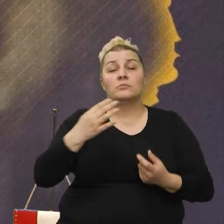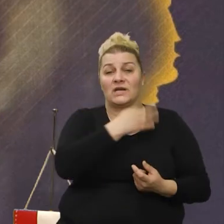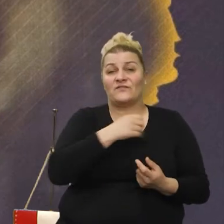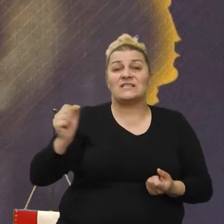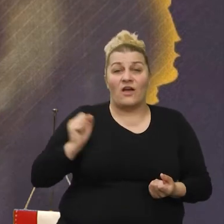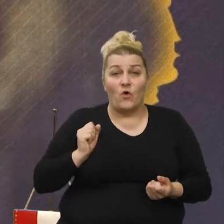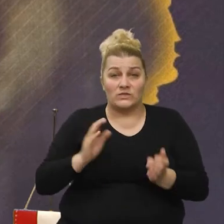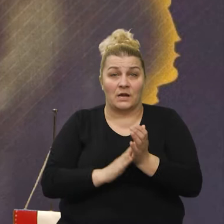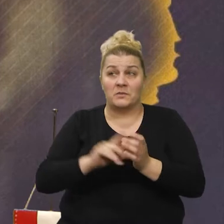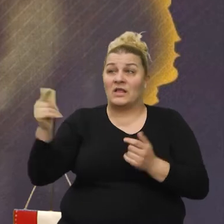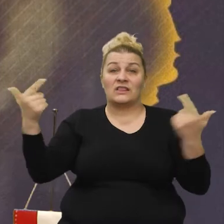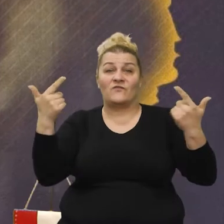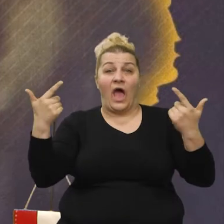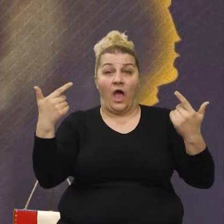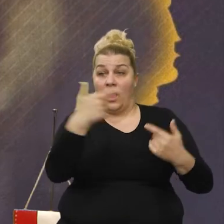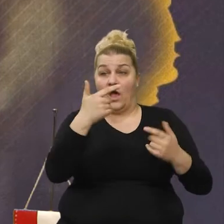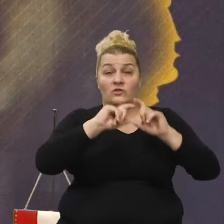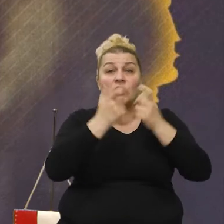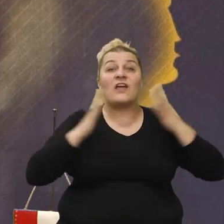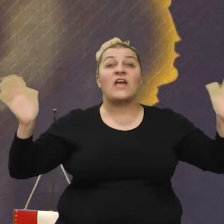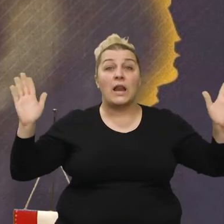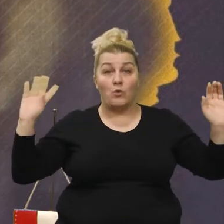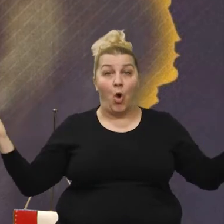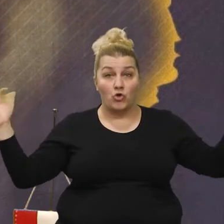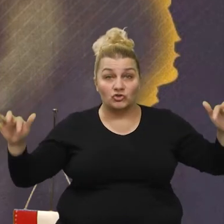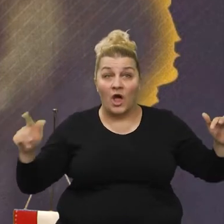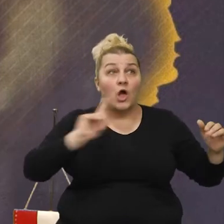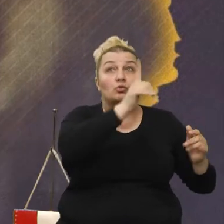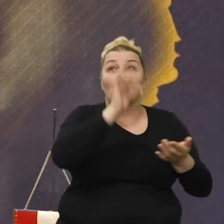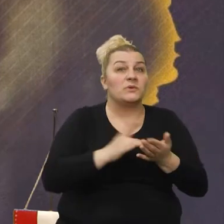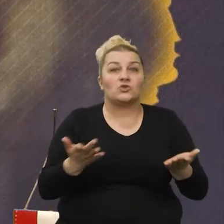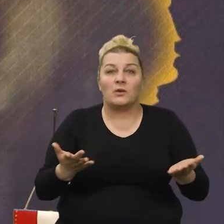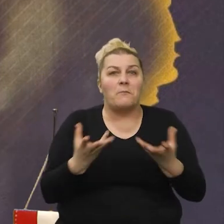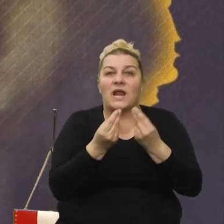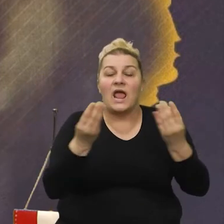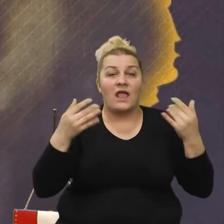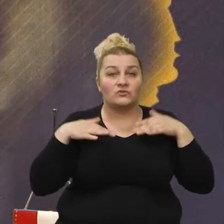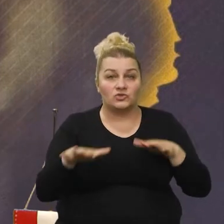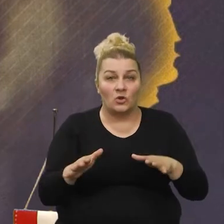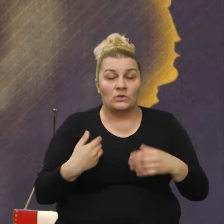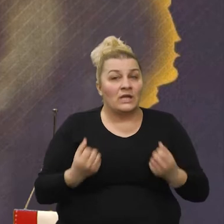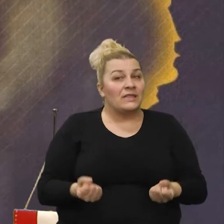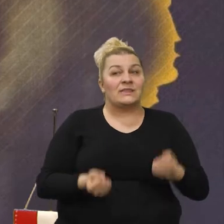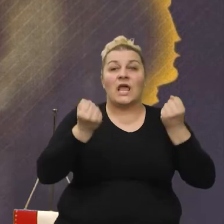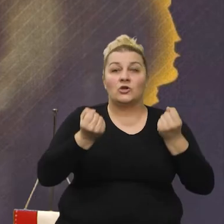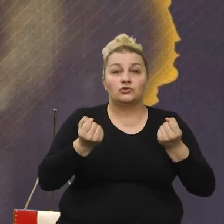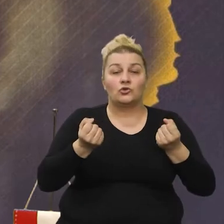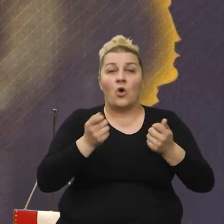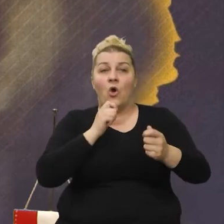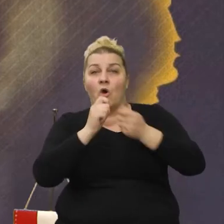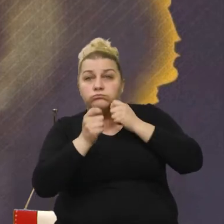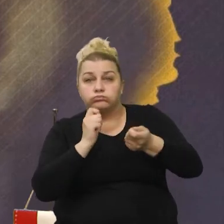Šta go hoćete napraviti, sastanak neki, to je velika masa ljudi. Tako da se teško dolazilo do onaj